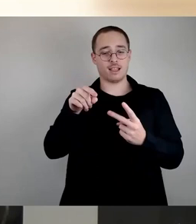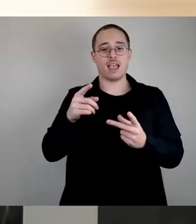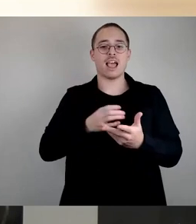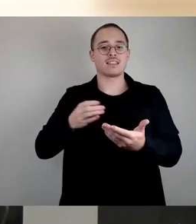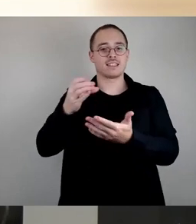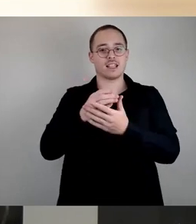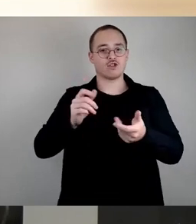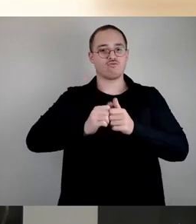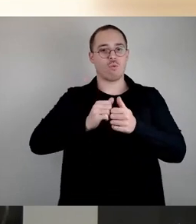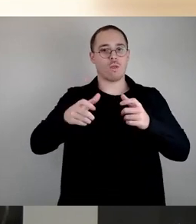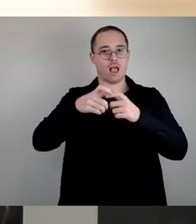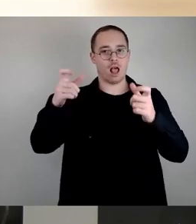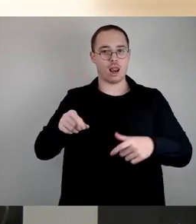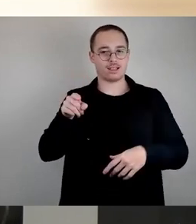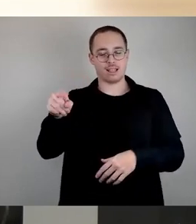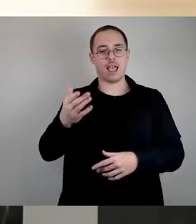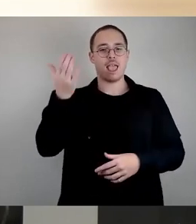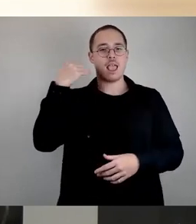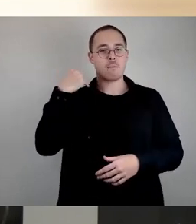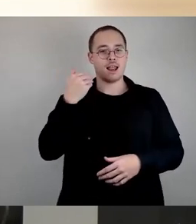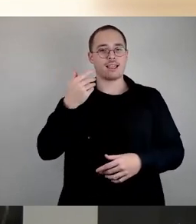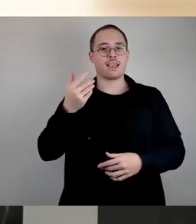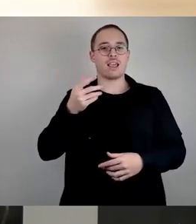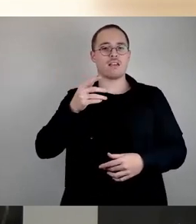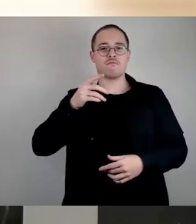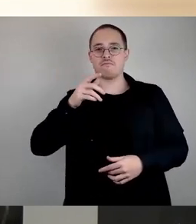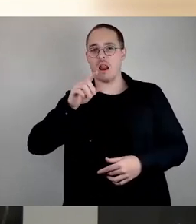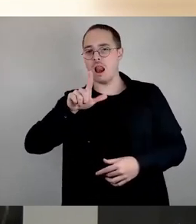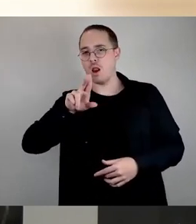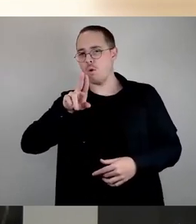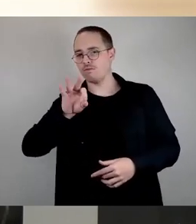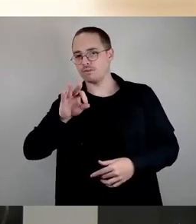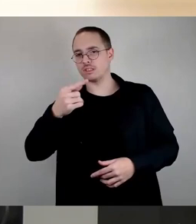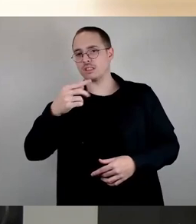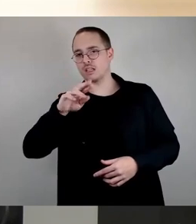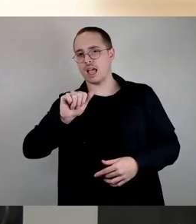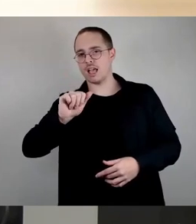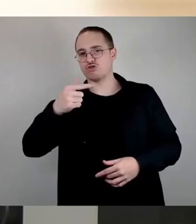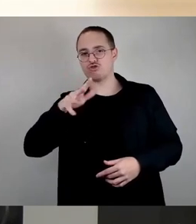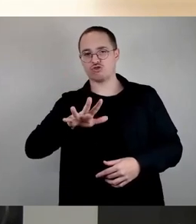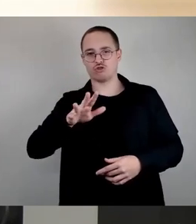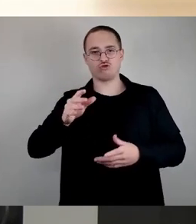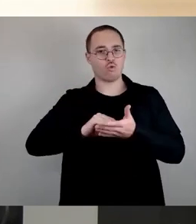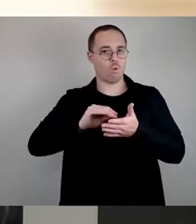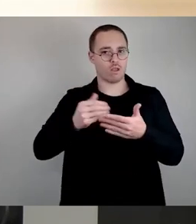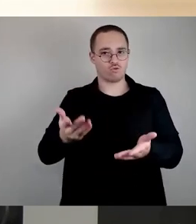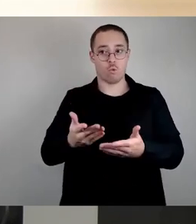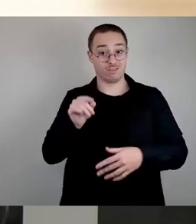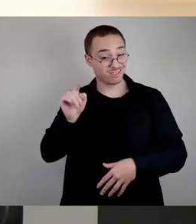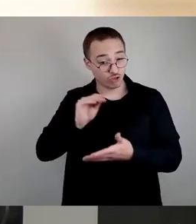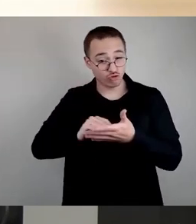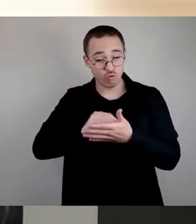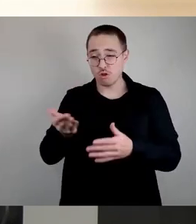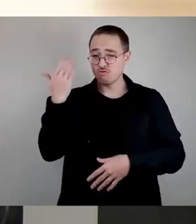Luftkriegsschule. Und die Schule, die steht schon so lange leer und gammelt vor sich hin. Ein super schlechter